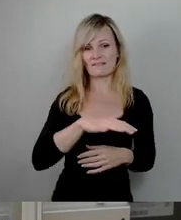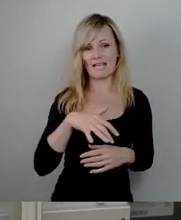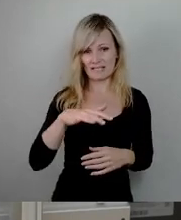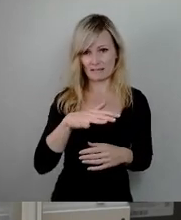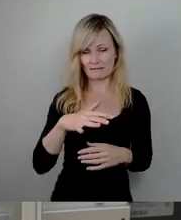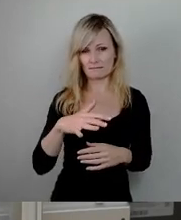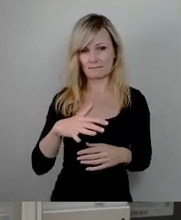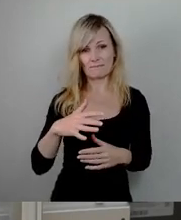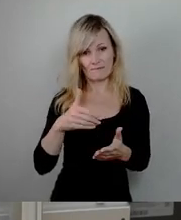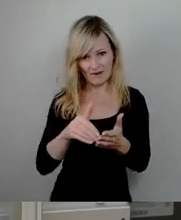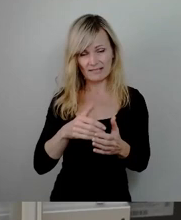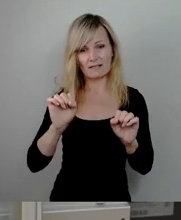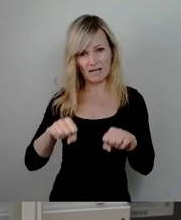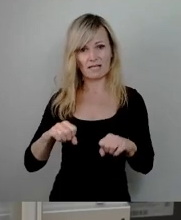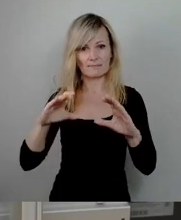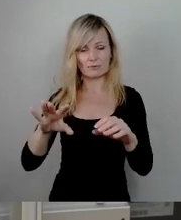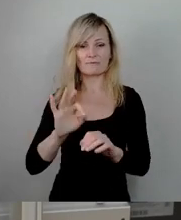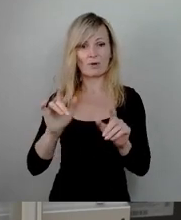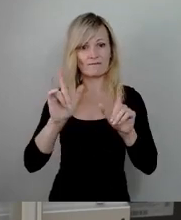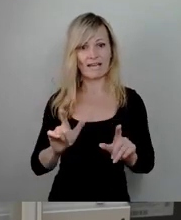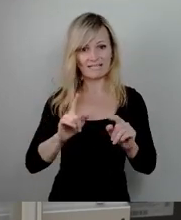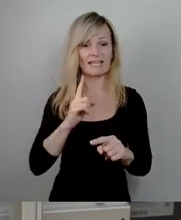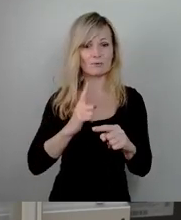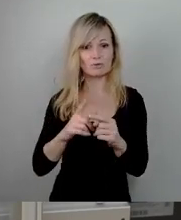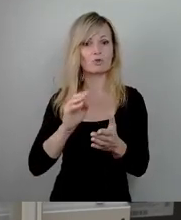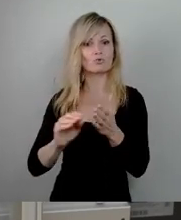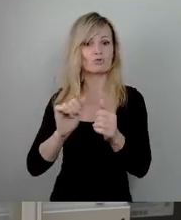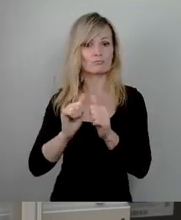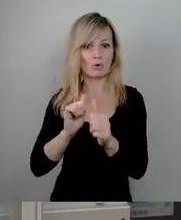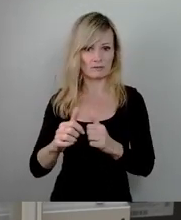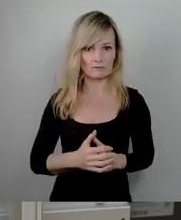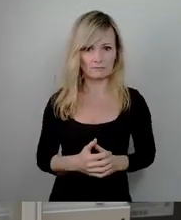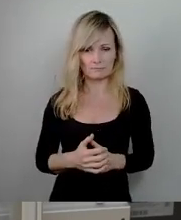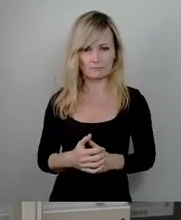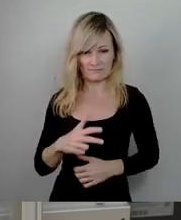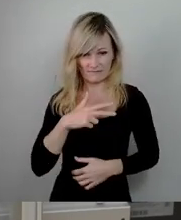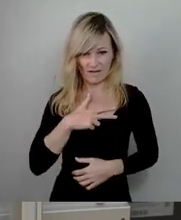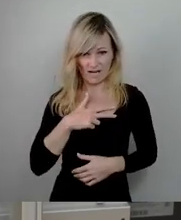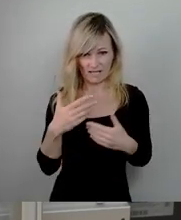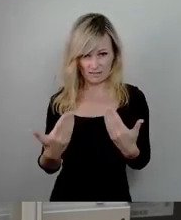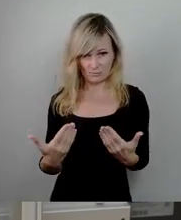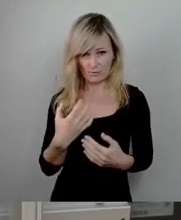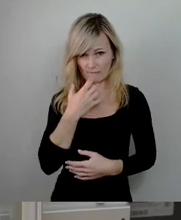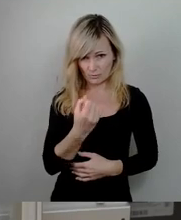zu ermöglichen. Wenn dies tatsächlich der Wunsch der Linken gewesen wäre,